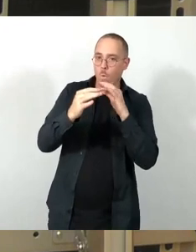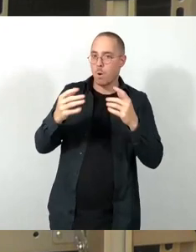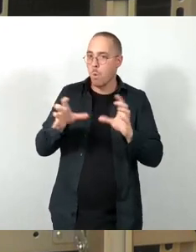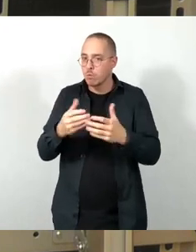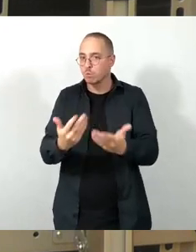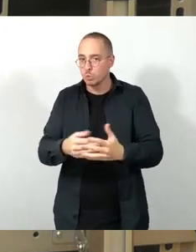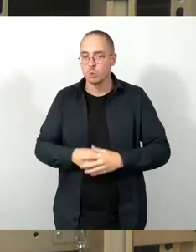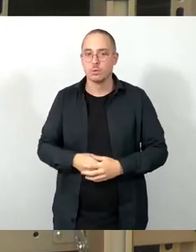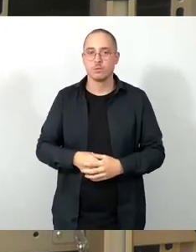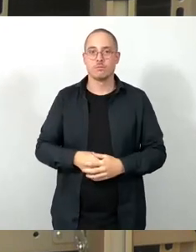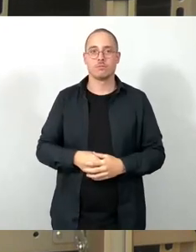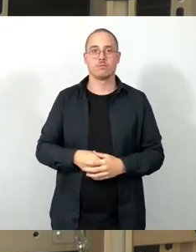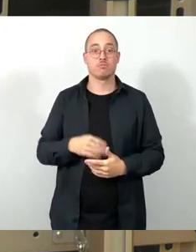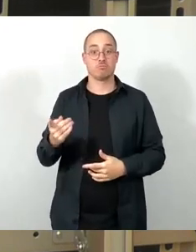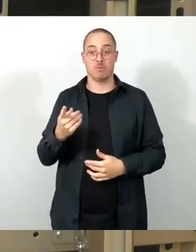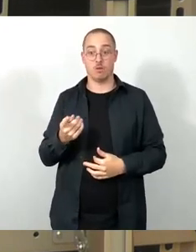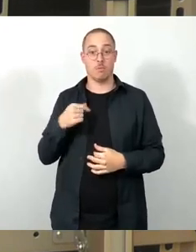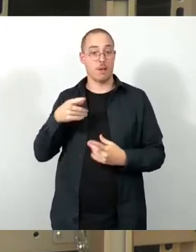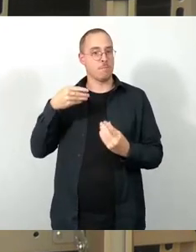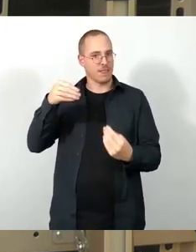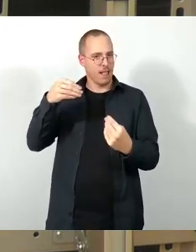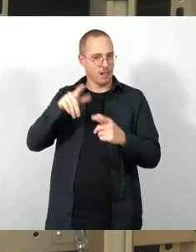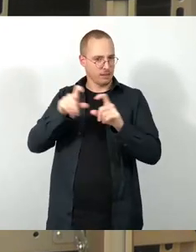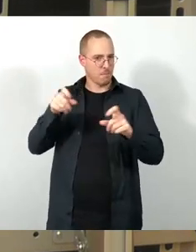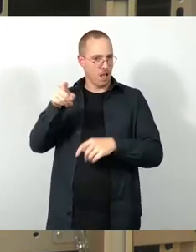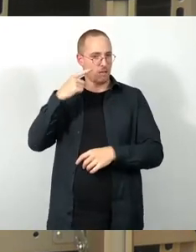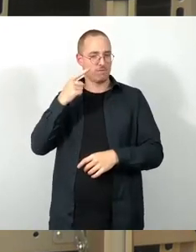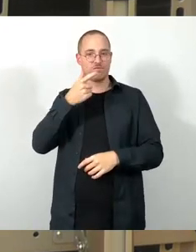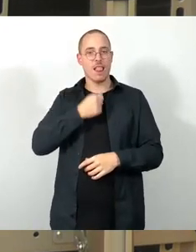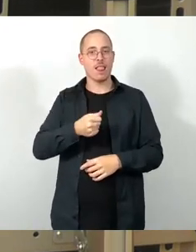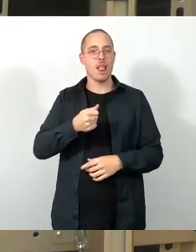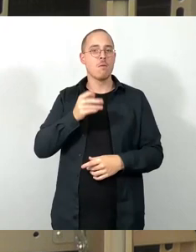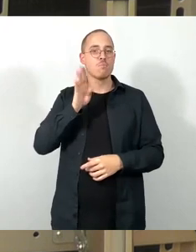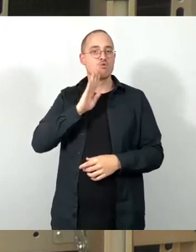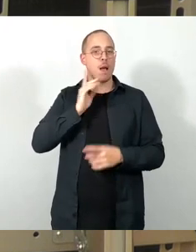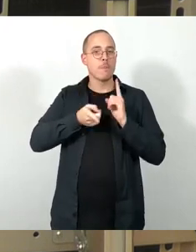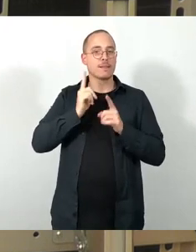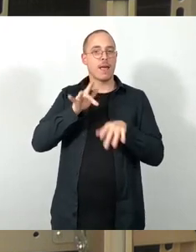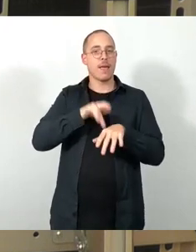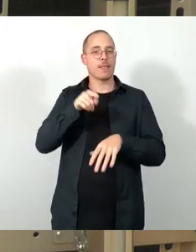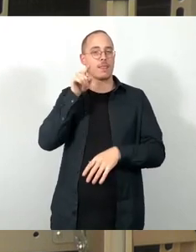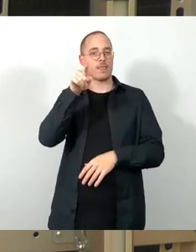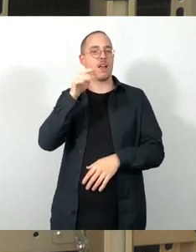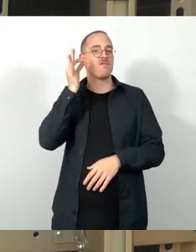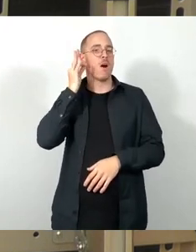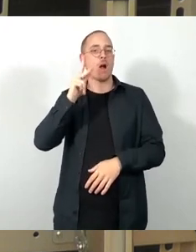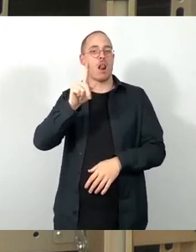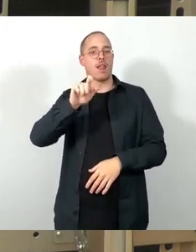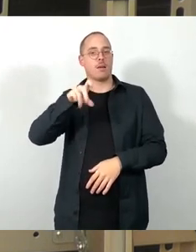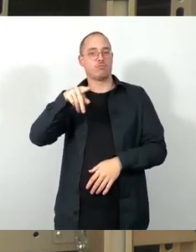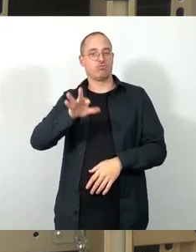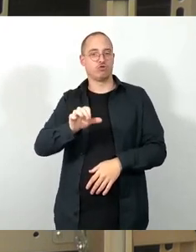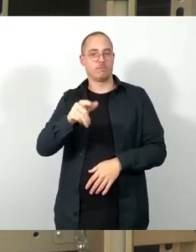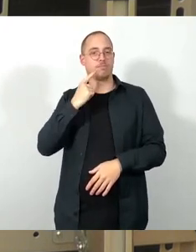schon die Bürgermeisterin Frau Klepsch bitten, dass sie dazu etwas sagt. Denn